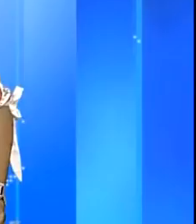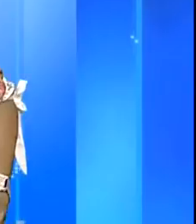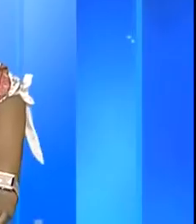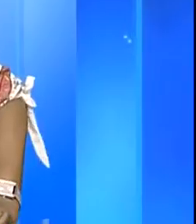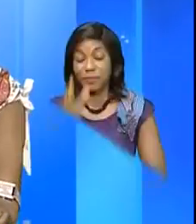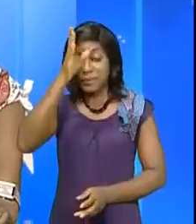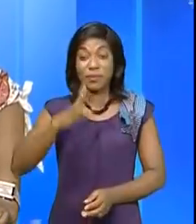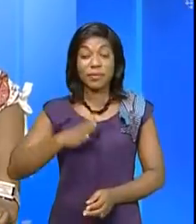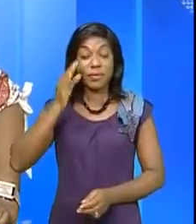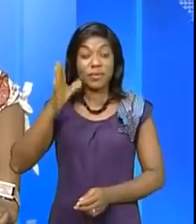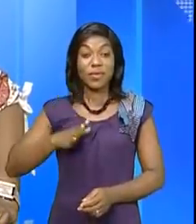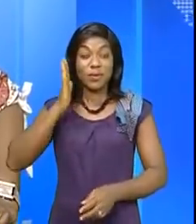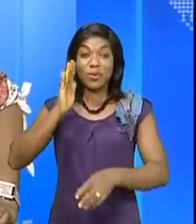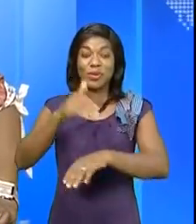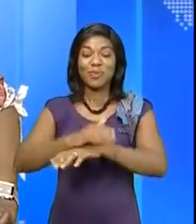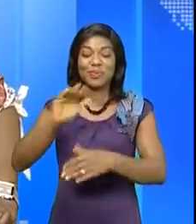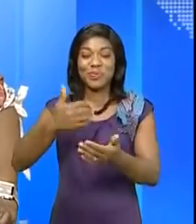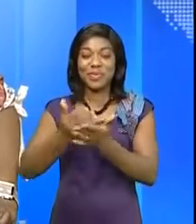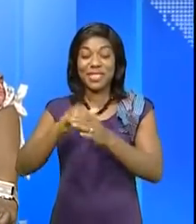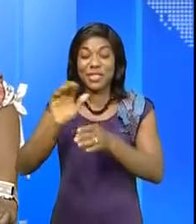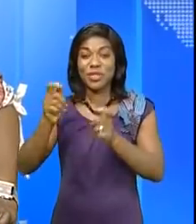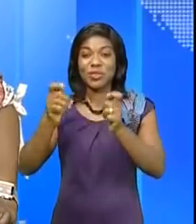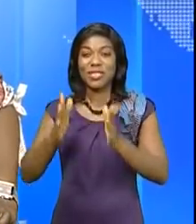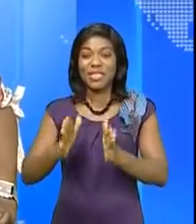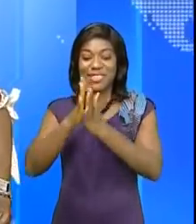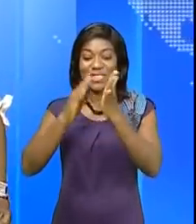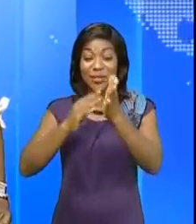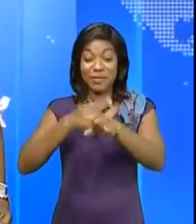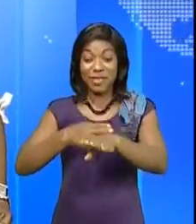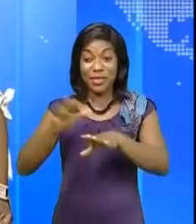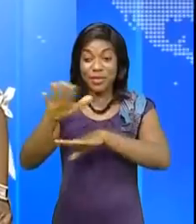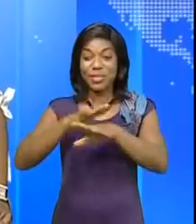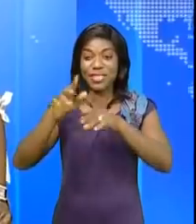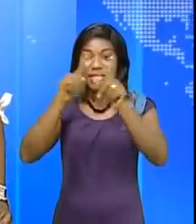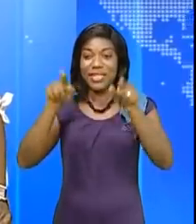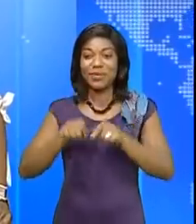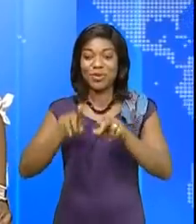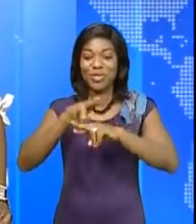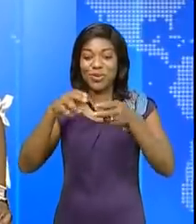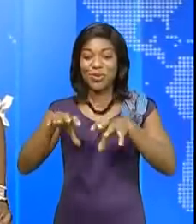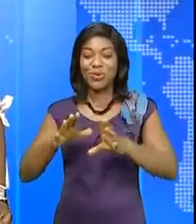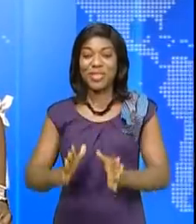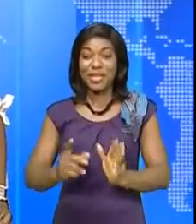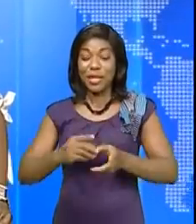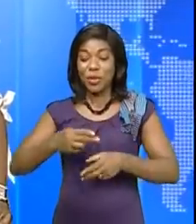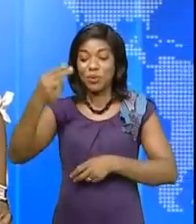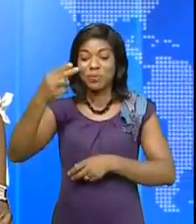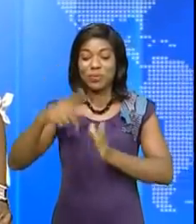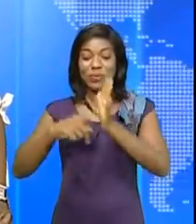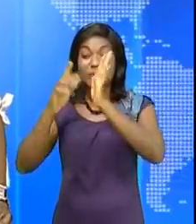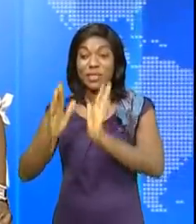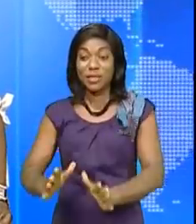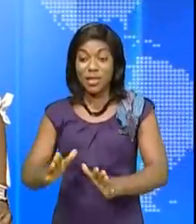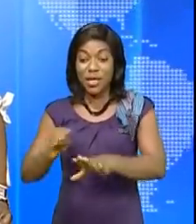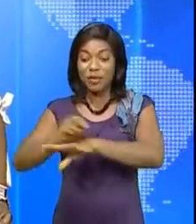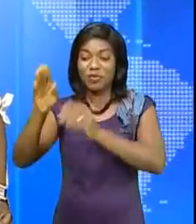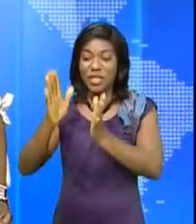Madame, Monsieur, bonsoir et bienvenue à ce journal de 19h sur la RTNC. Le haut représentant et envoyé spécial du